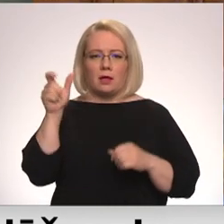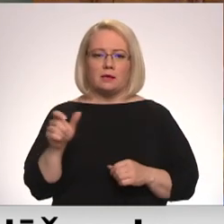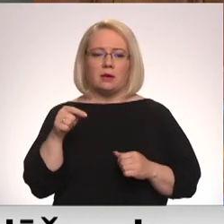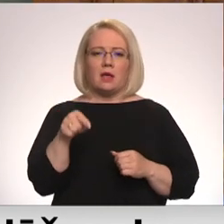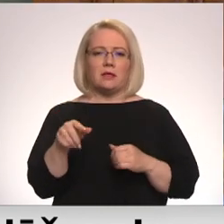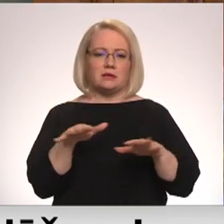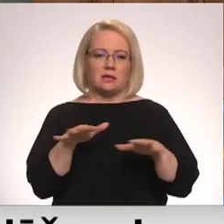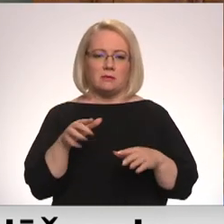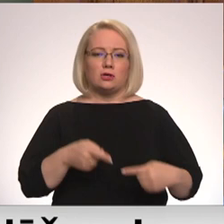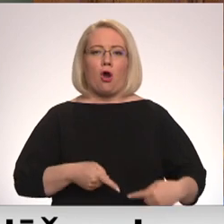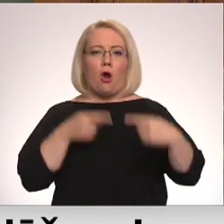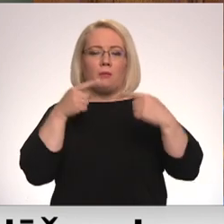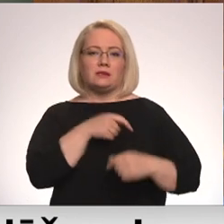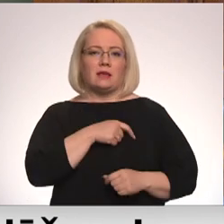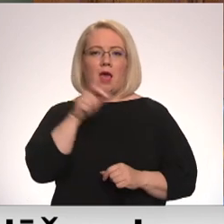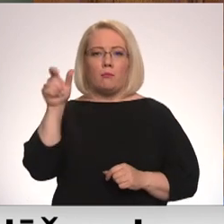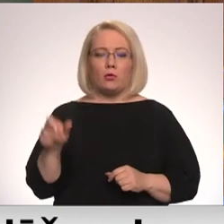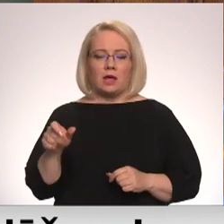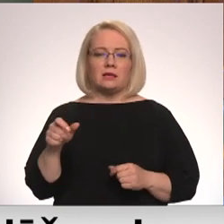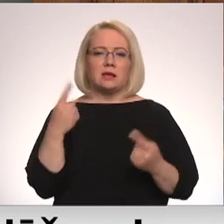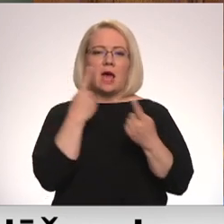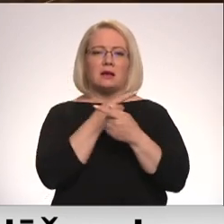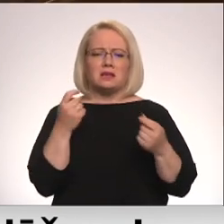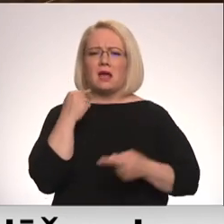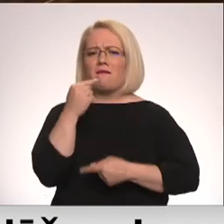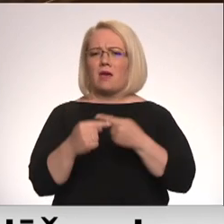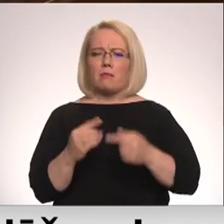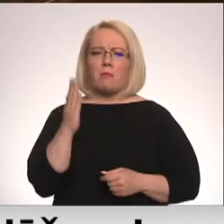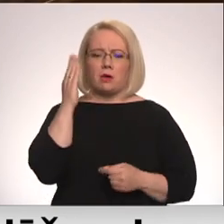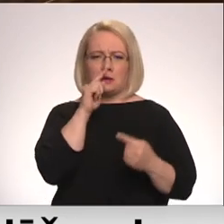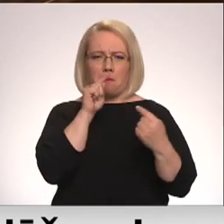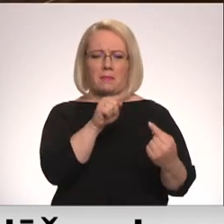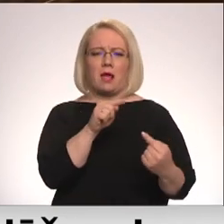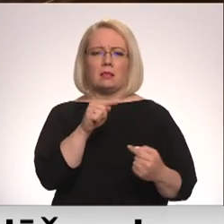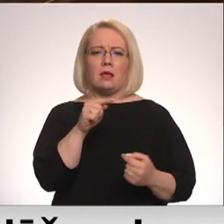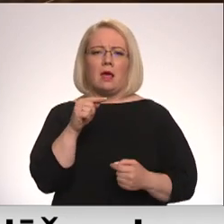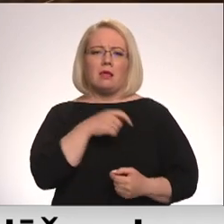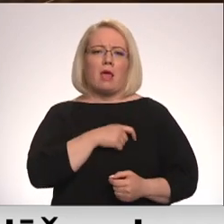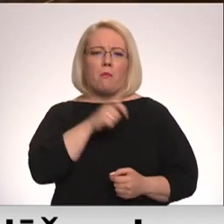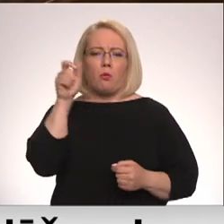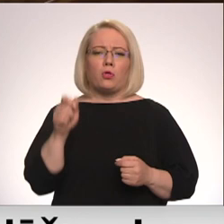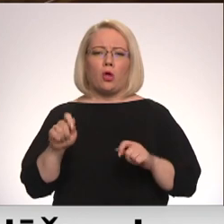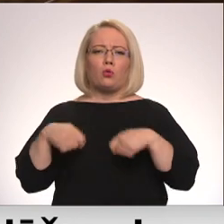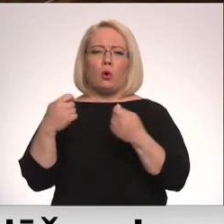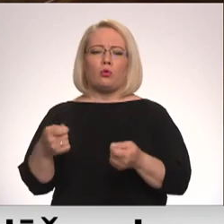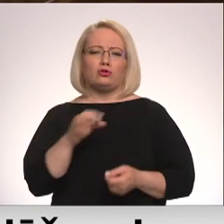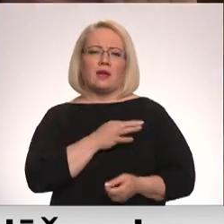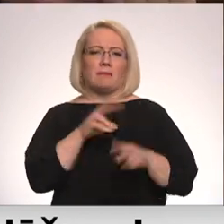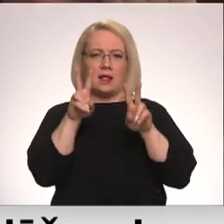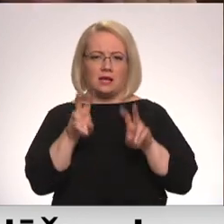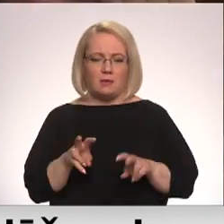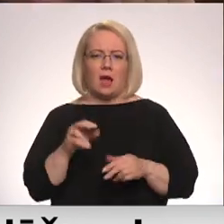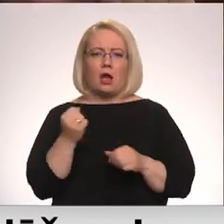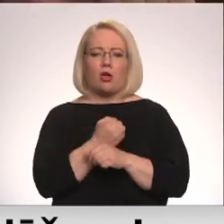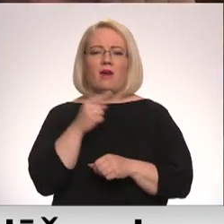Opozīcijas deputāts Aldis Gobzems sēdēja atzina, ka viņš vienmēr ir balsojis pret deputāta izdošanu kriminālu vajāšanai, pat tad, ja iespējams, tam ir